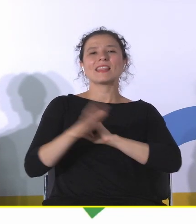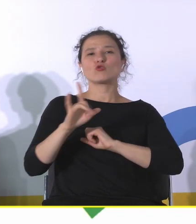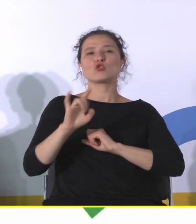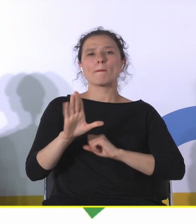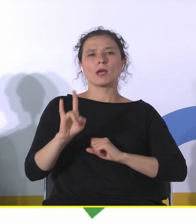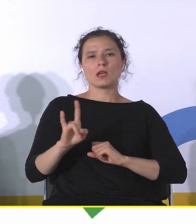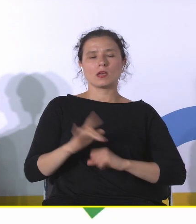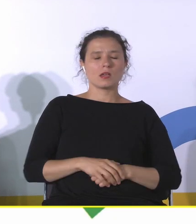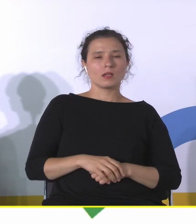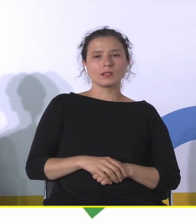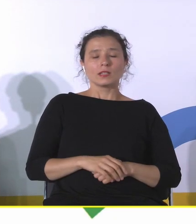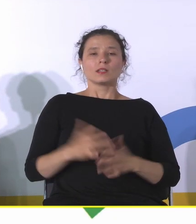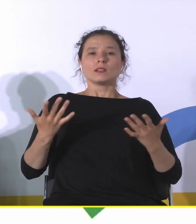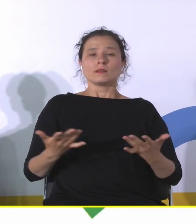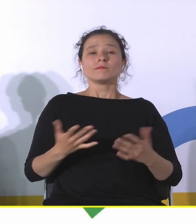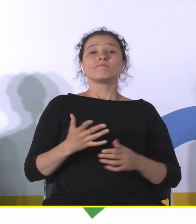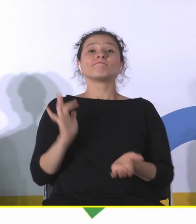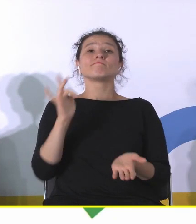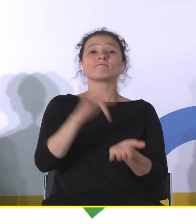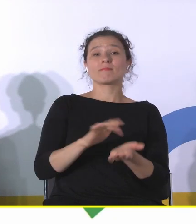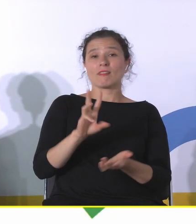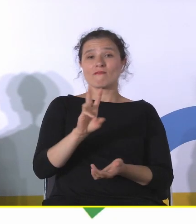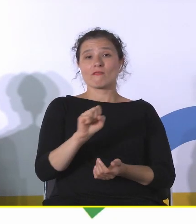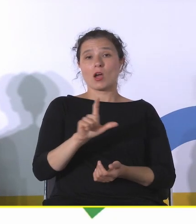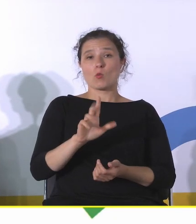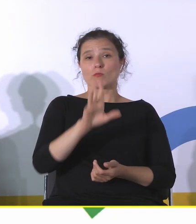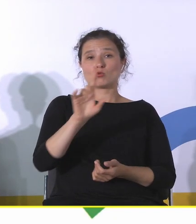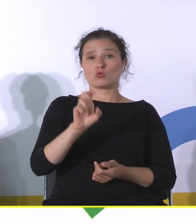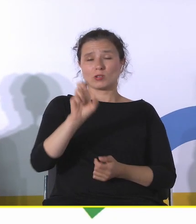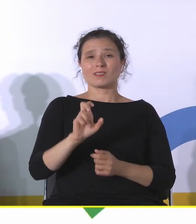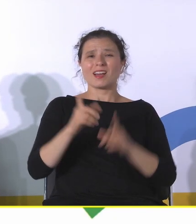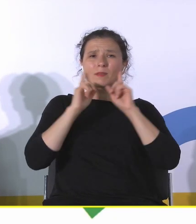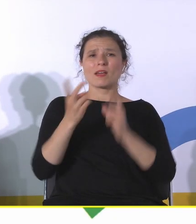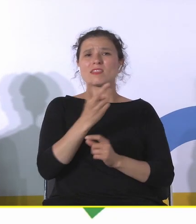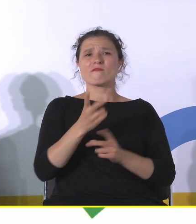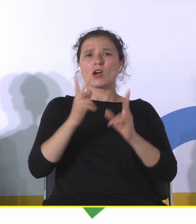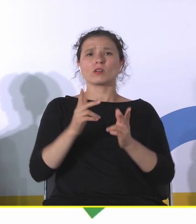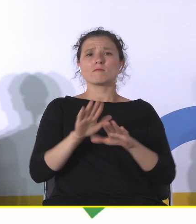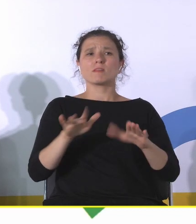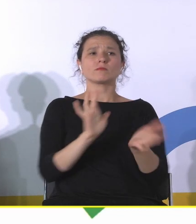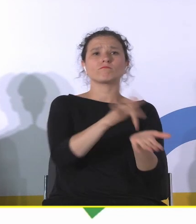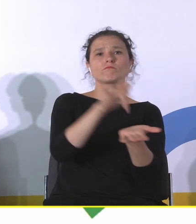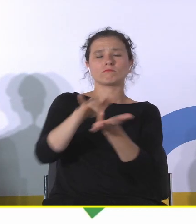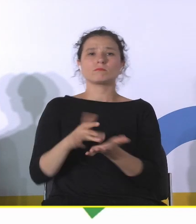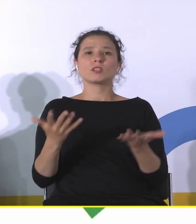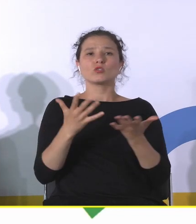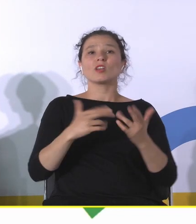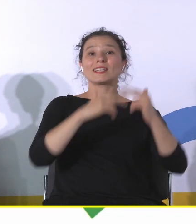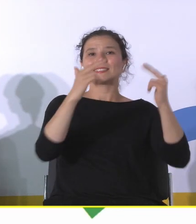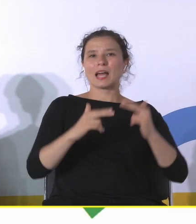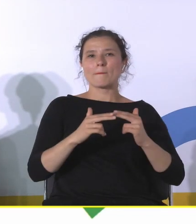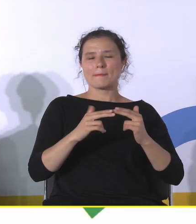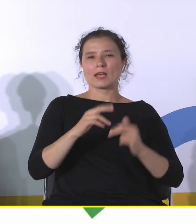Pojechaliśmy do Wałbrzycha, ale tak naprawdę pojechaliśmy w dwa konkretne miejsca, a mianowicie do Zamku Książ i właśnie do